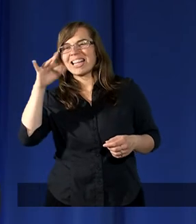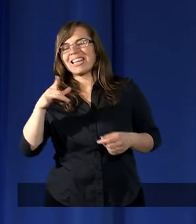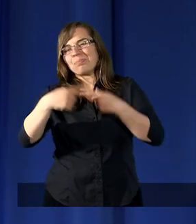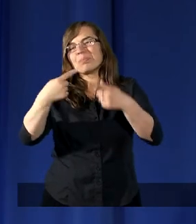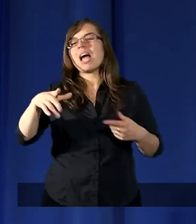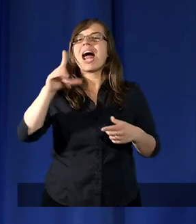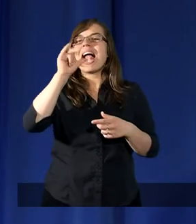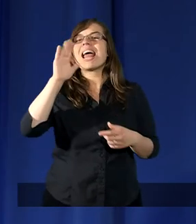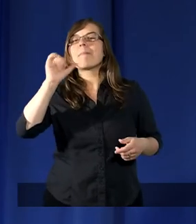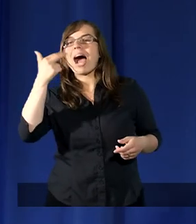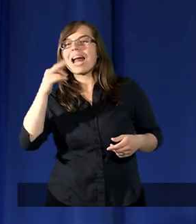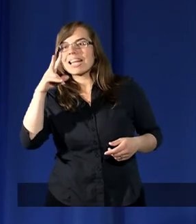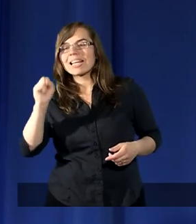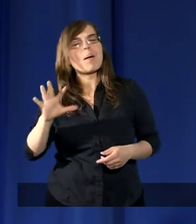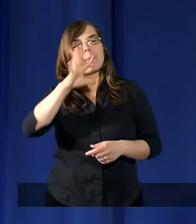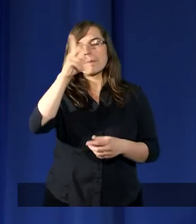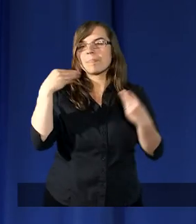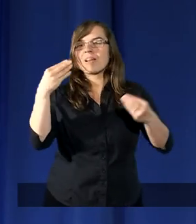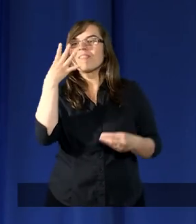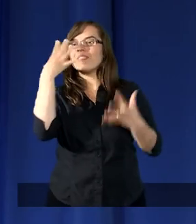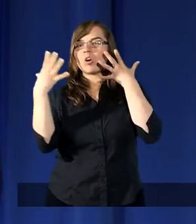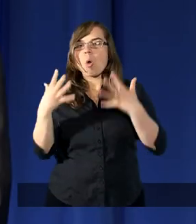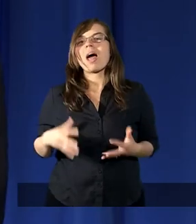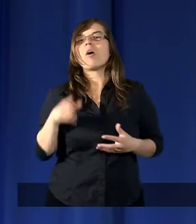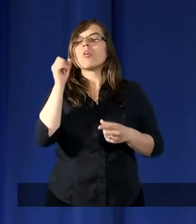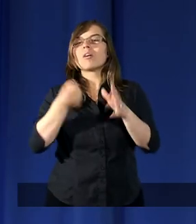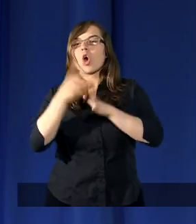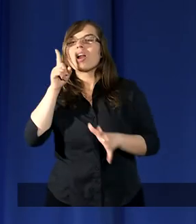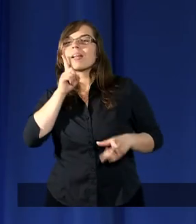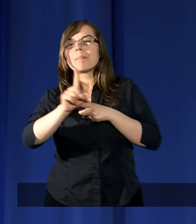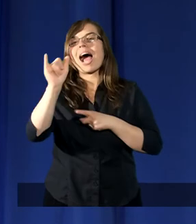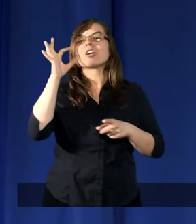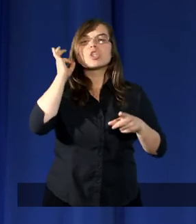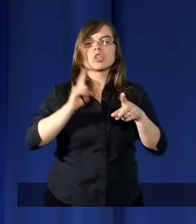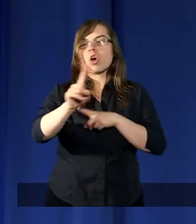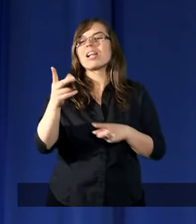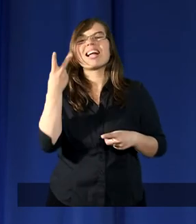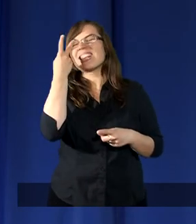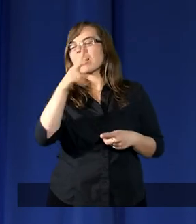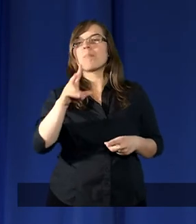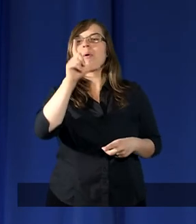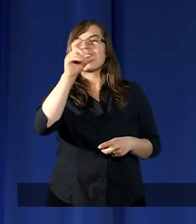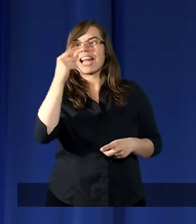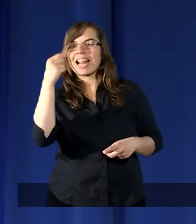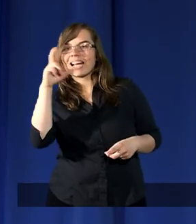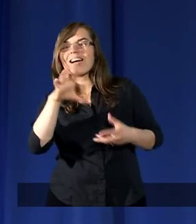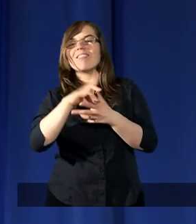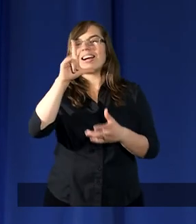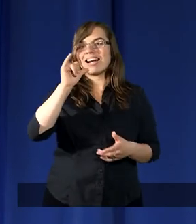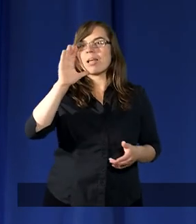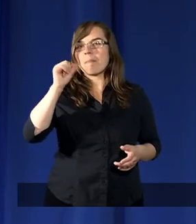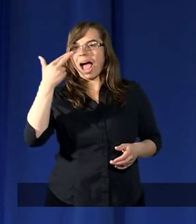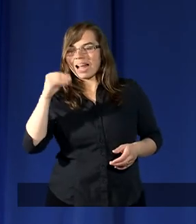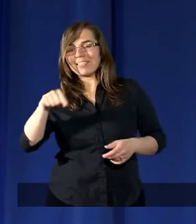przepięknie wyglądają, ale wiecie co drodzy bracia i siostry, nie zobaczył cedrów libańskich wtedy,